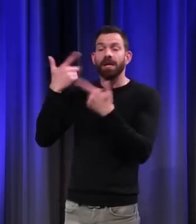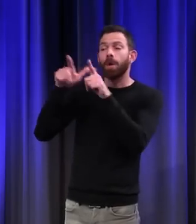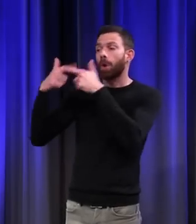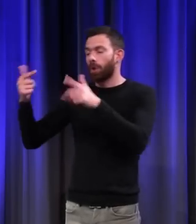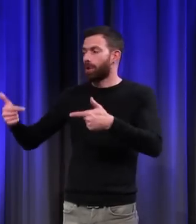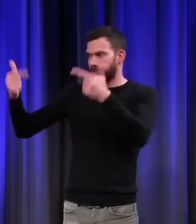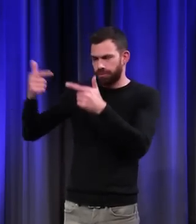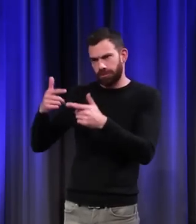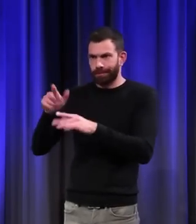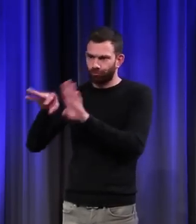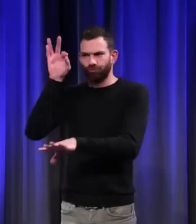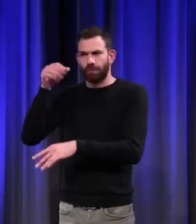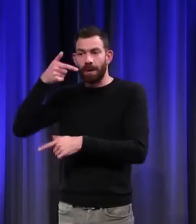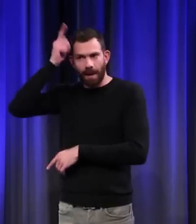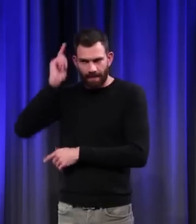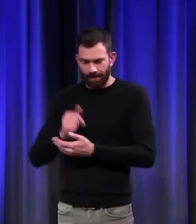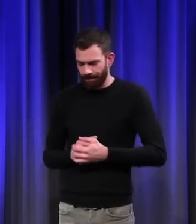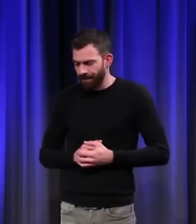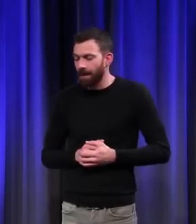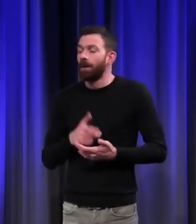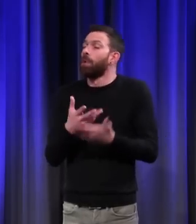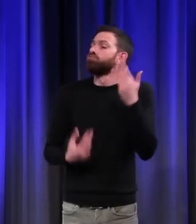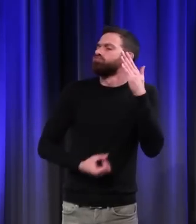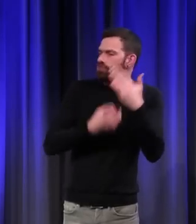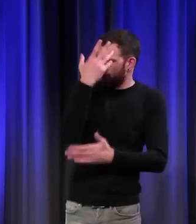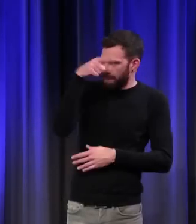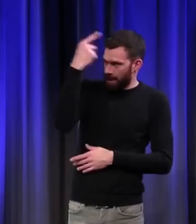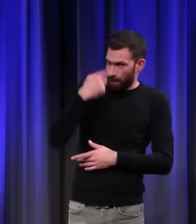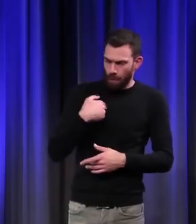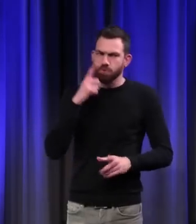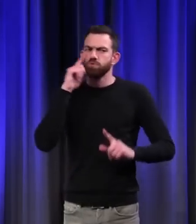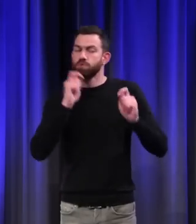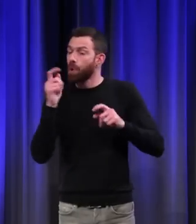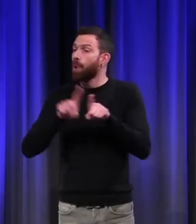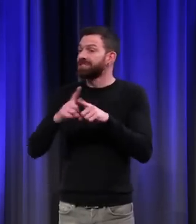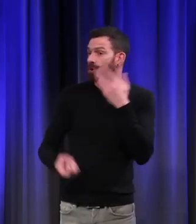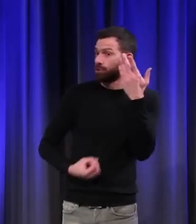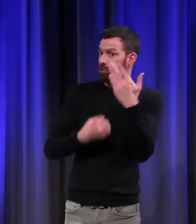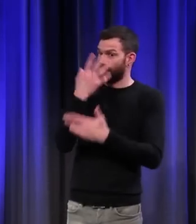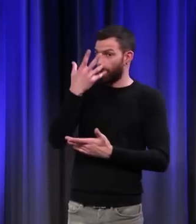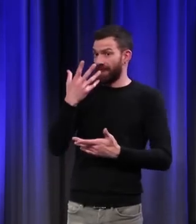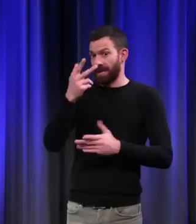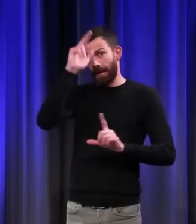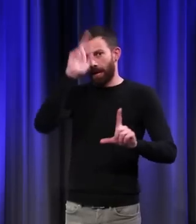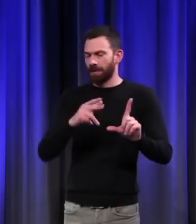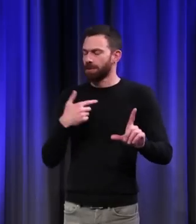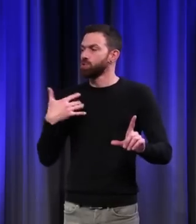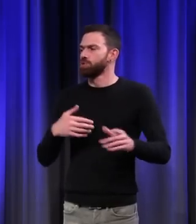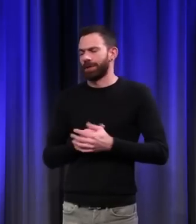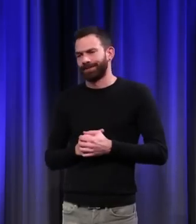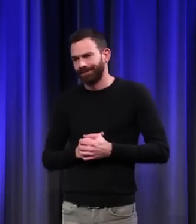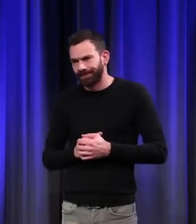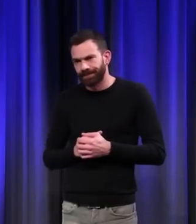Les nouveautés intellectuelles sont suspectes, les nouveautés artistiques également. On n'a pas beaucoup de goût